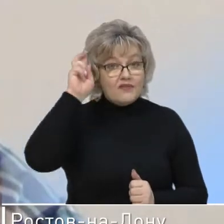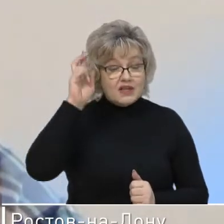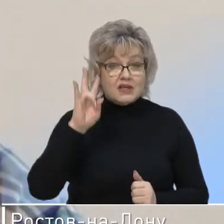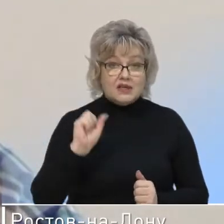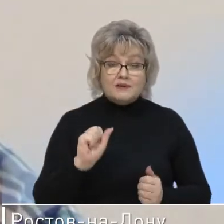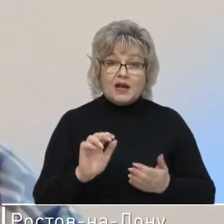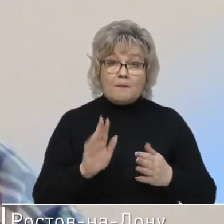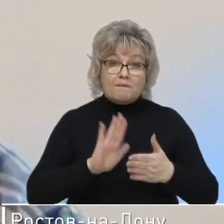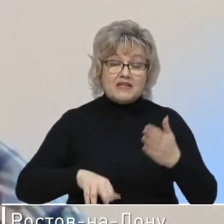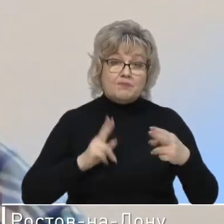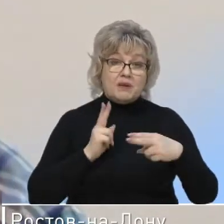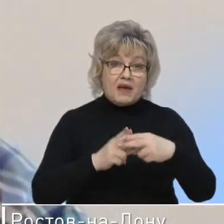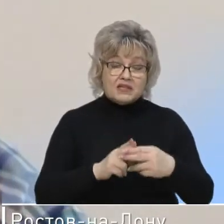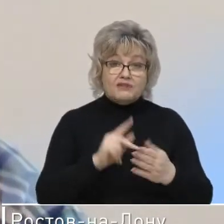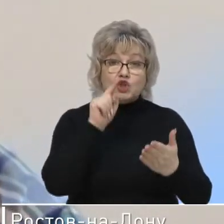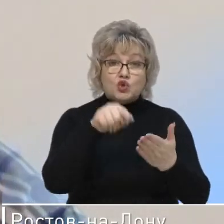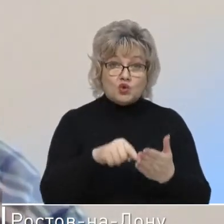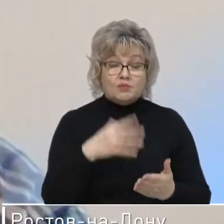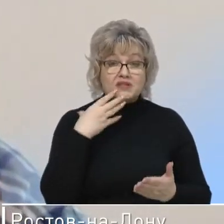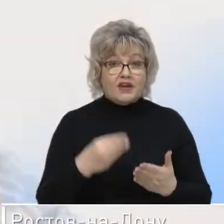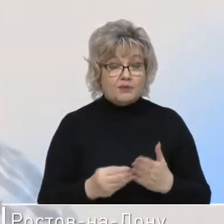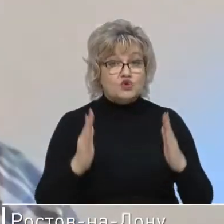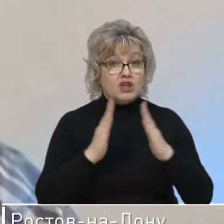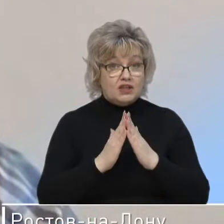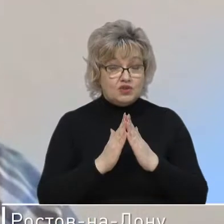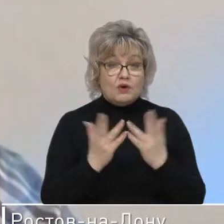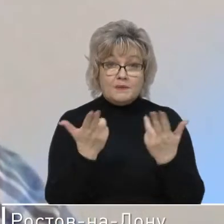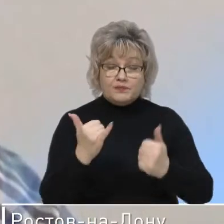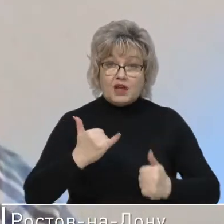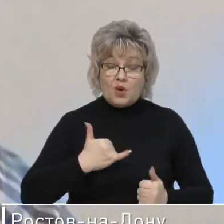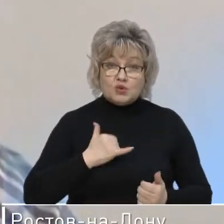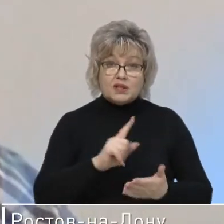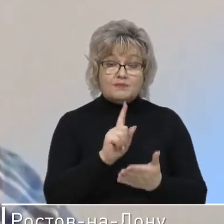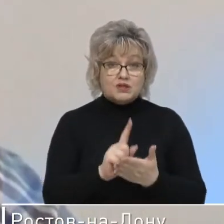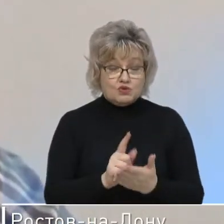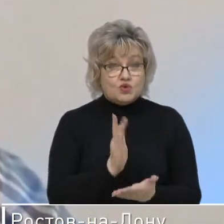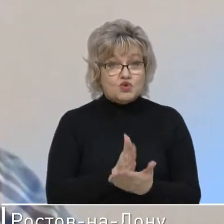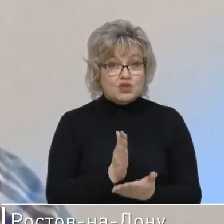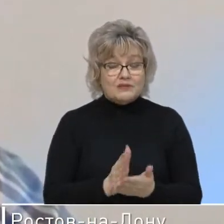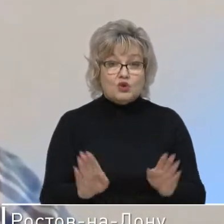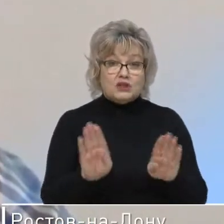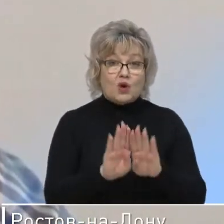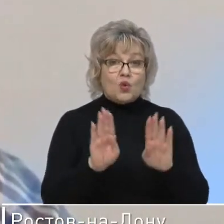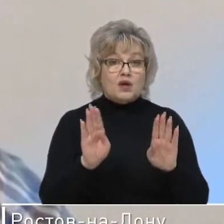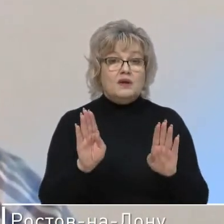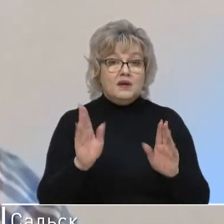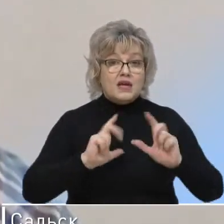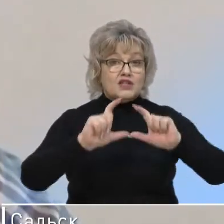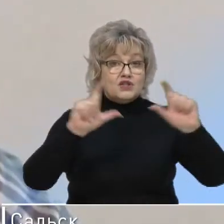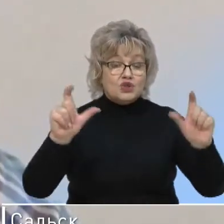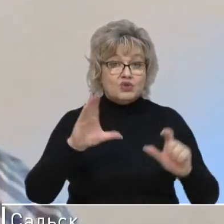на беспрепятственный доступ, в том числе к своему жилищу. Да, у нас, безусловно, существует такой институт, как